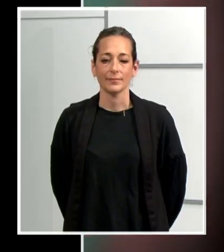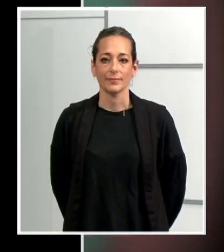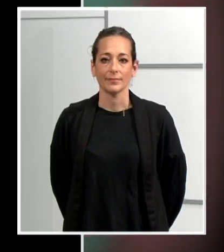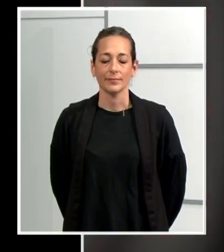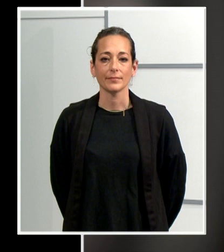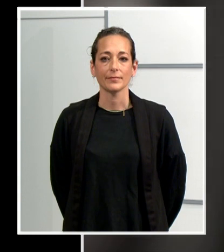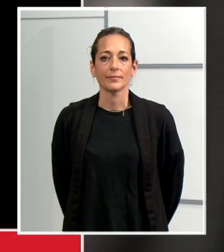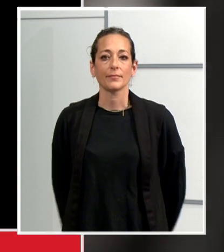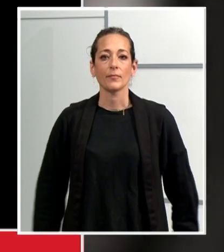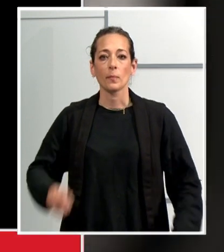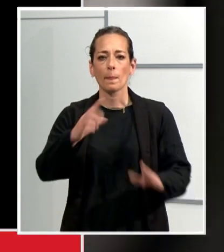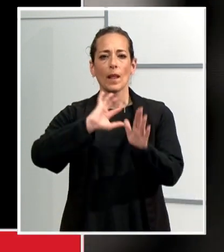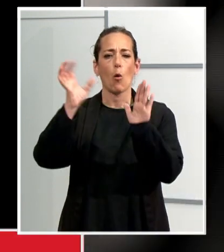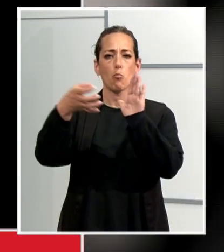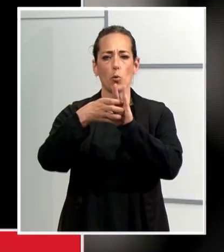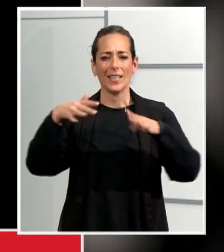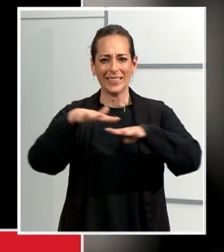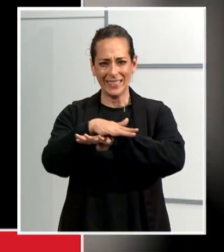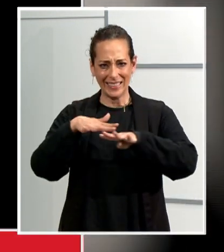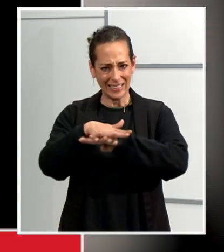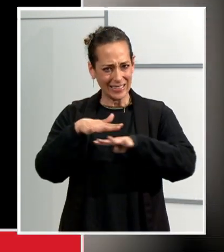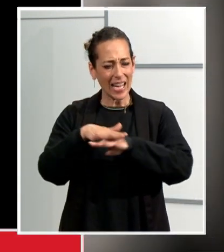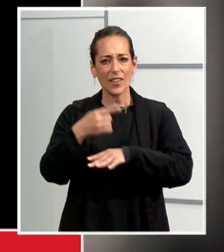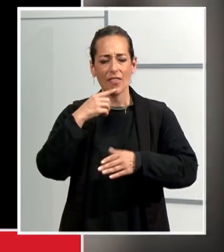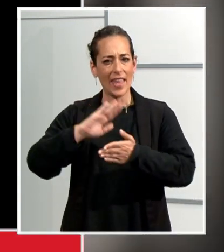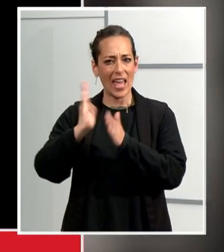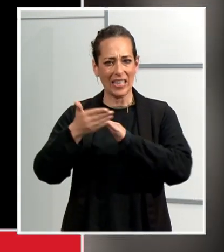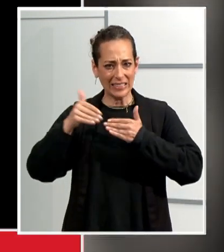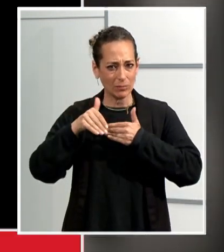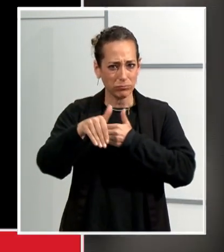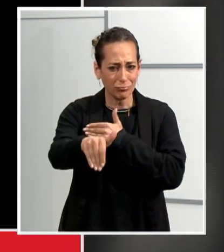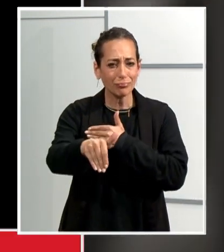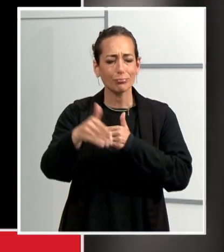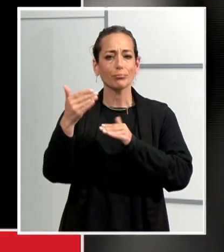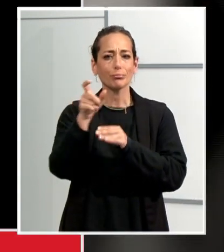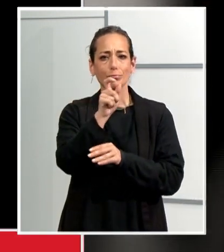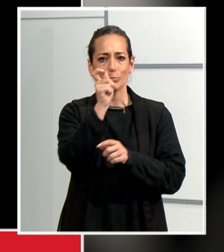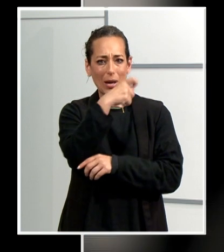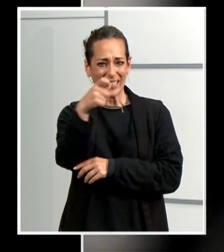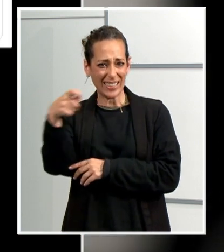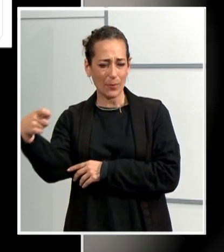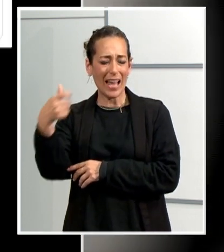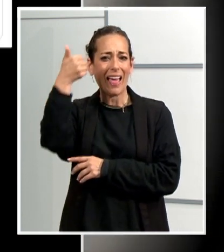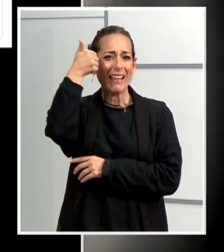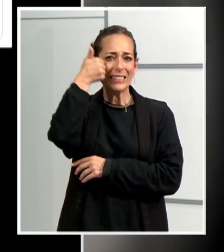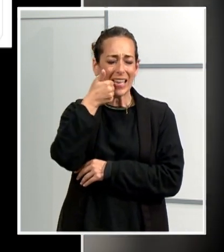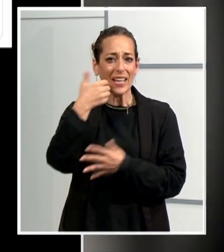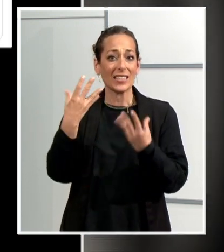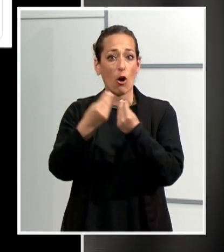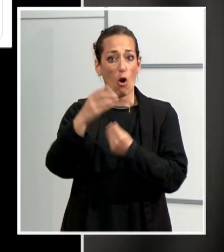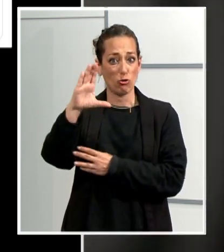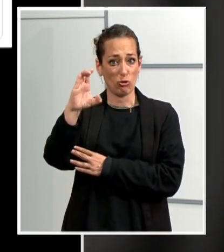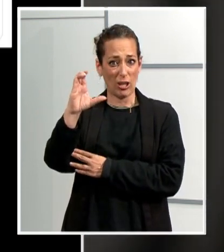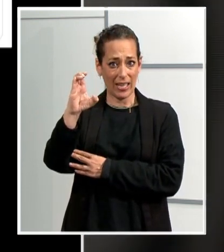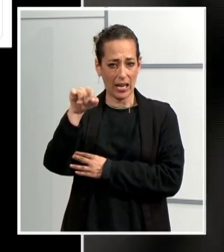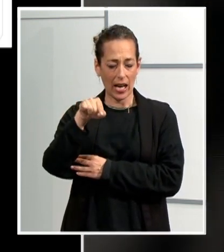Una publicació a la xarxa X en què l'arxiu de Terrassa escrivia Terrassa amb C trencada va encendre la metja. De sobte van aparèixer molts adeptes